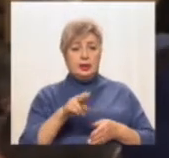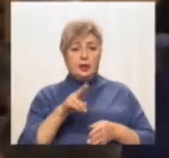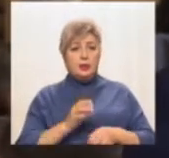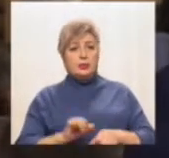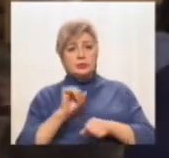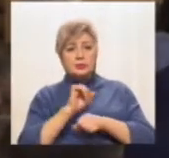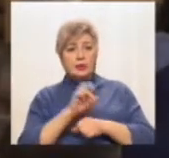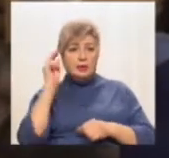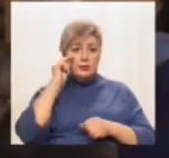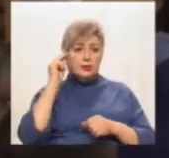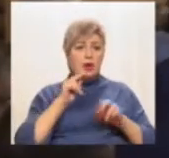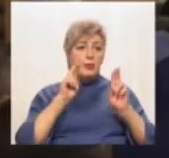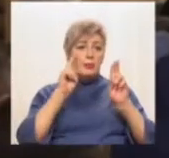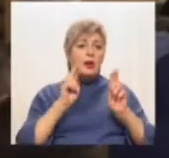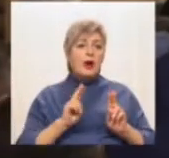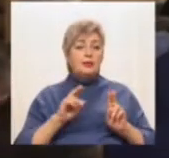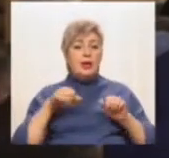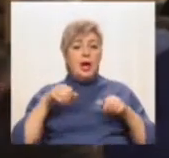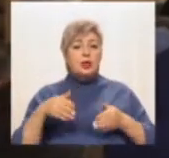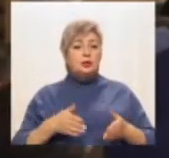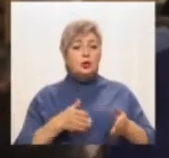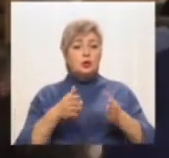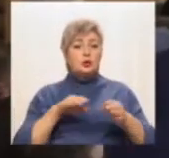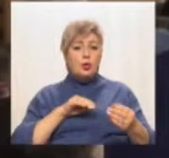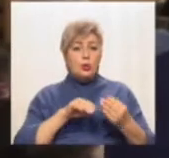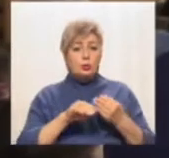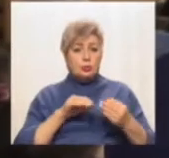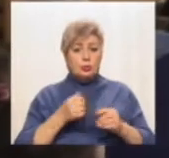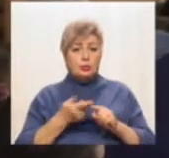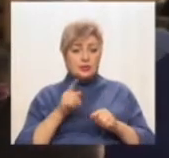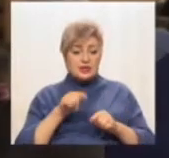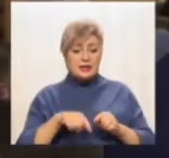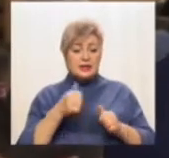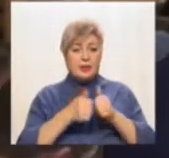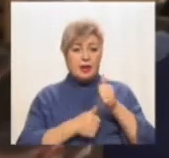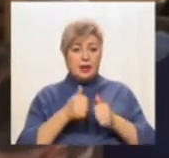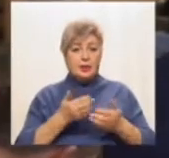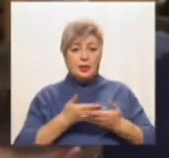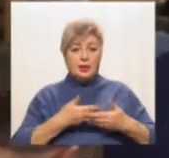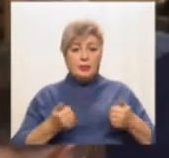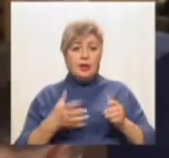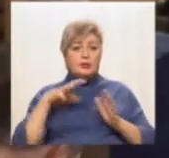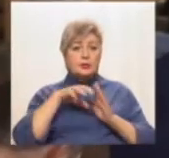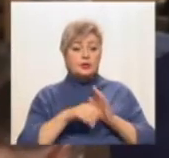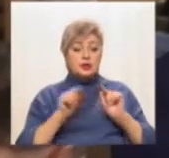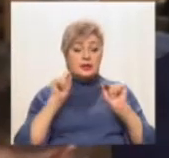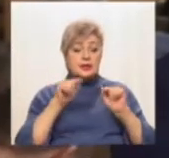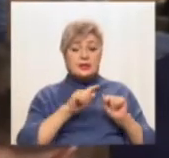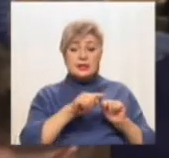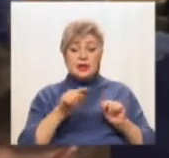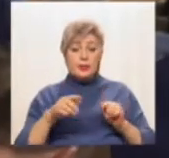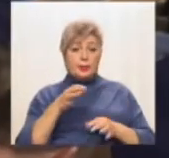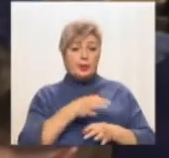дорожнього руху, а також в цих змаганнях ми включили ті проекти, які